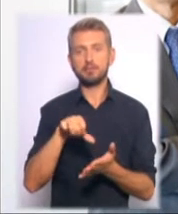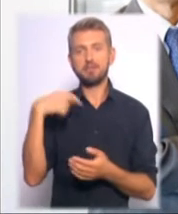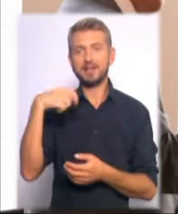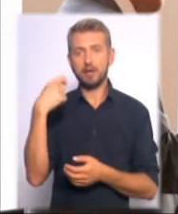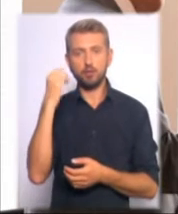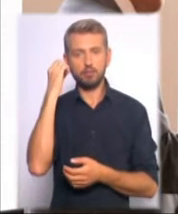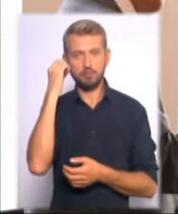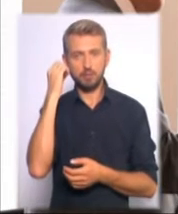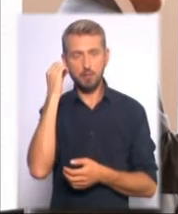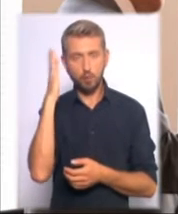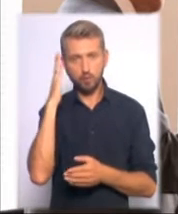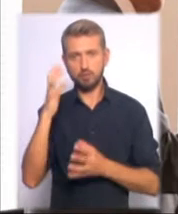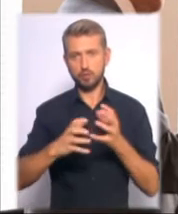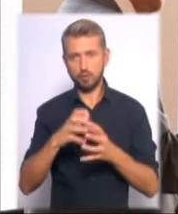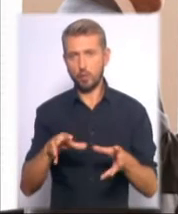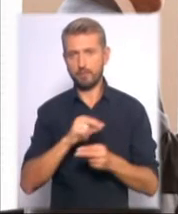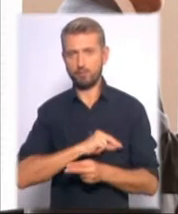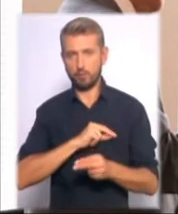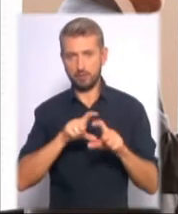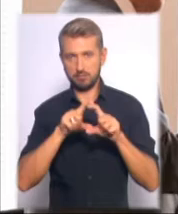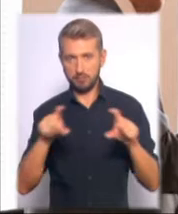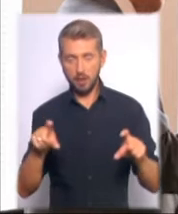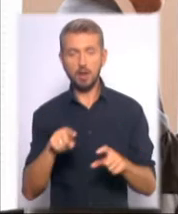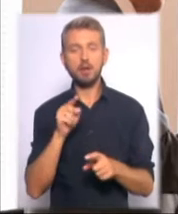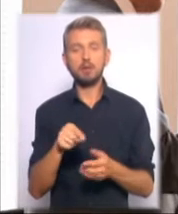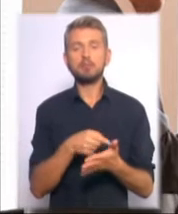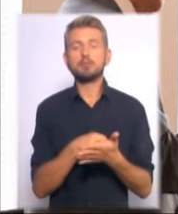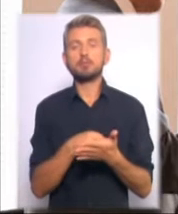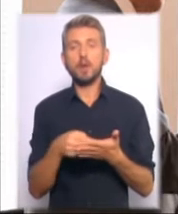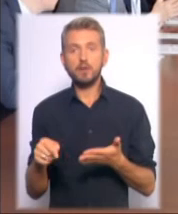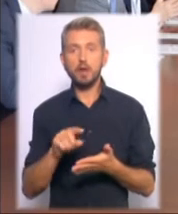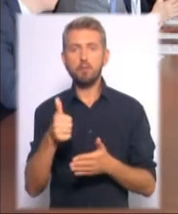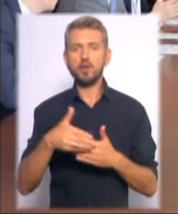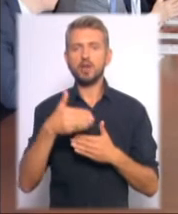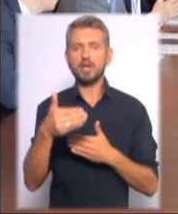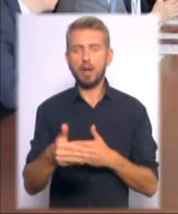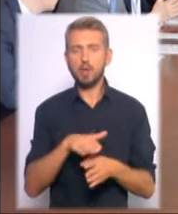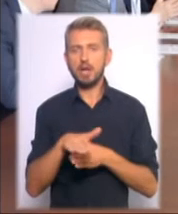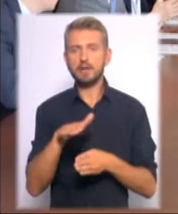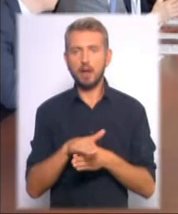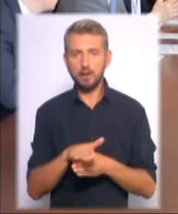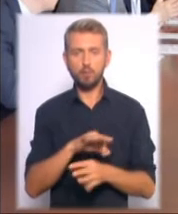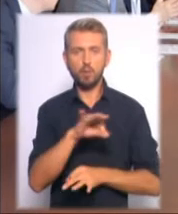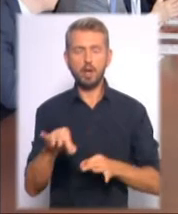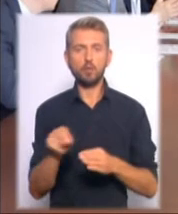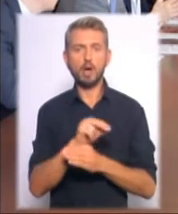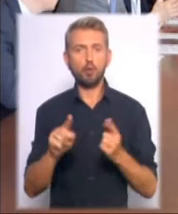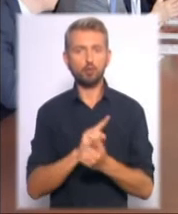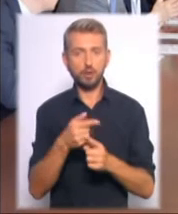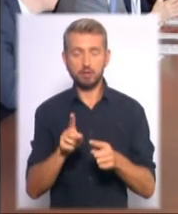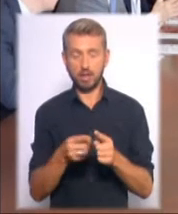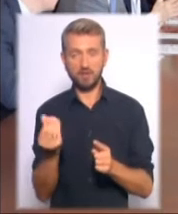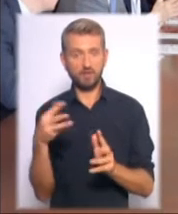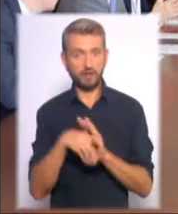Кітаокою. Мер Києва зазначив, що перший етап підготовки до реалізації проєкту реконструкції, в який інвестує японська сторона, уже